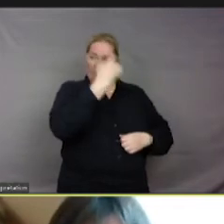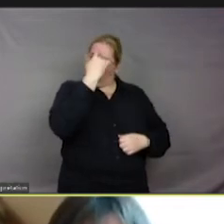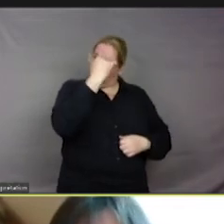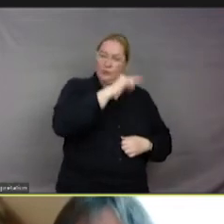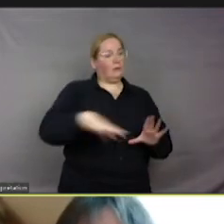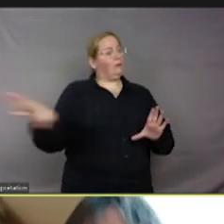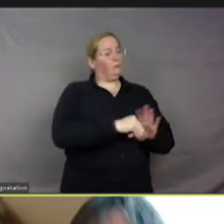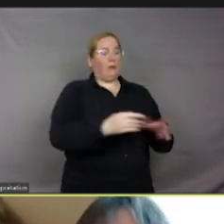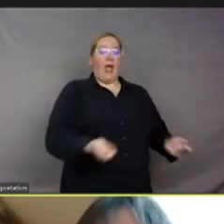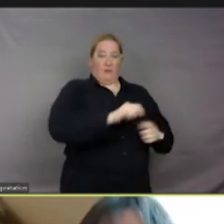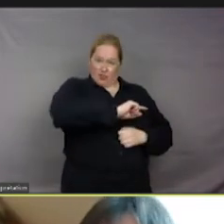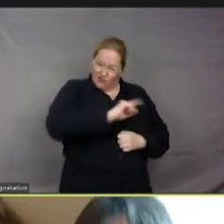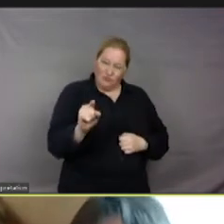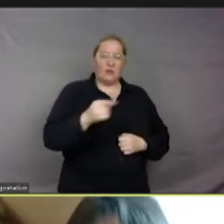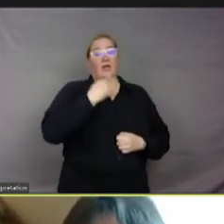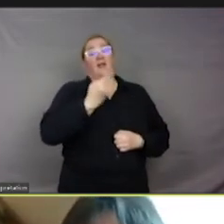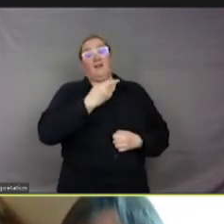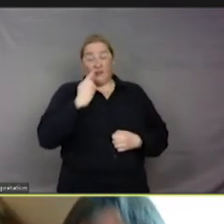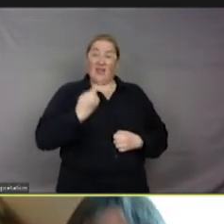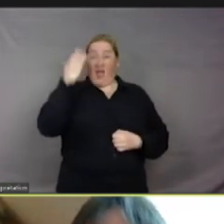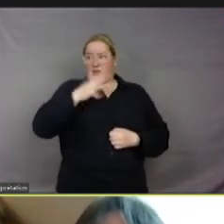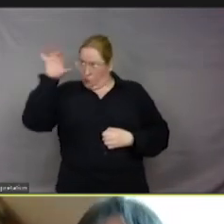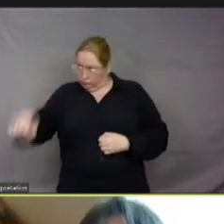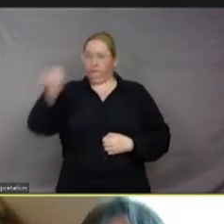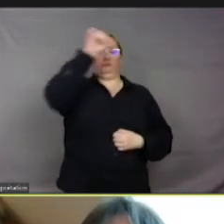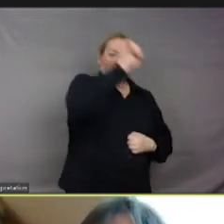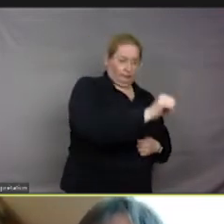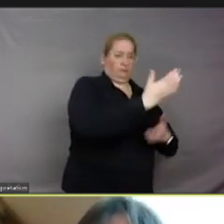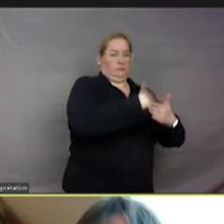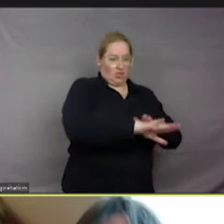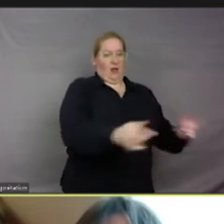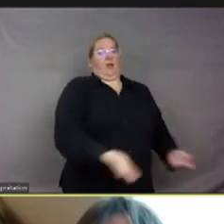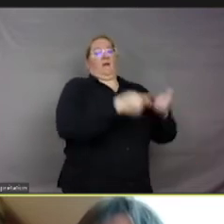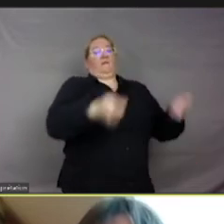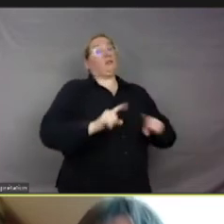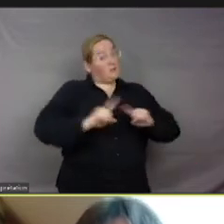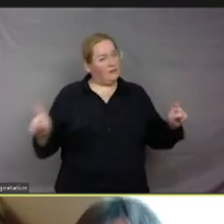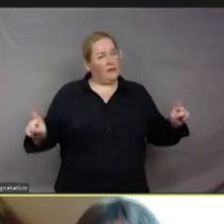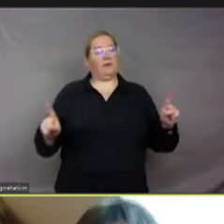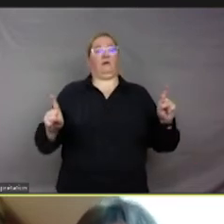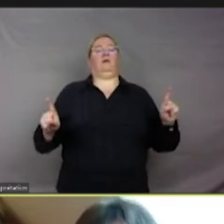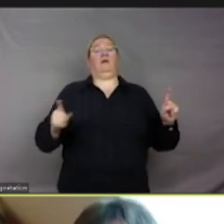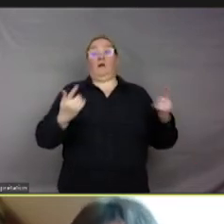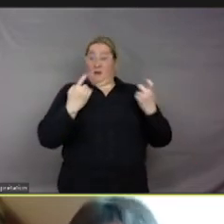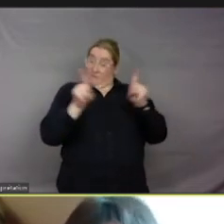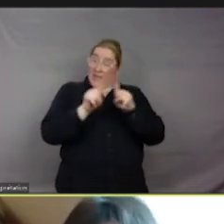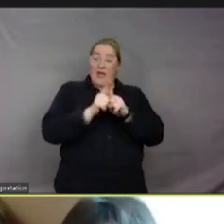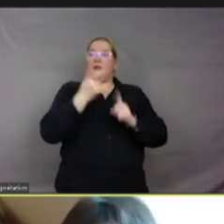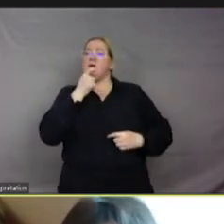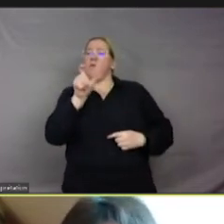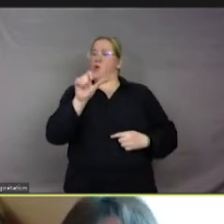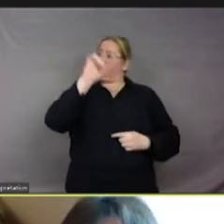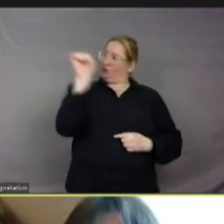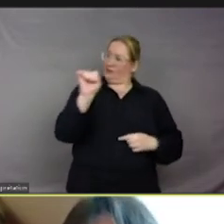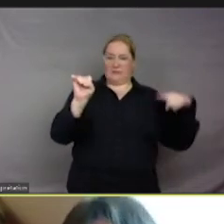dans des élevages. Donc, ce sont des animaux dans les élevages. Pourquoi il est important d'utiliser l'homossentience dans ce